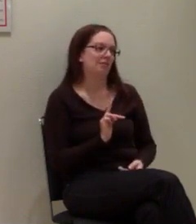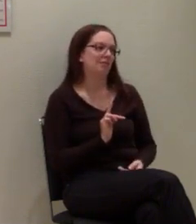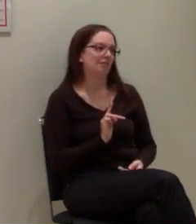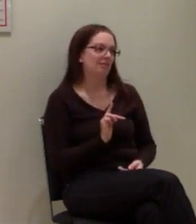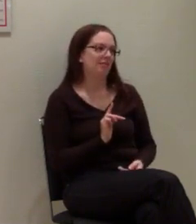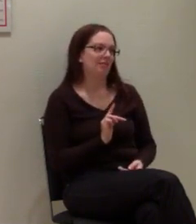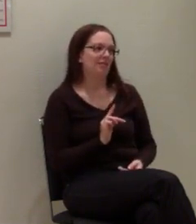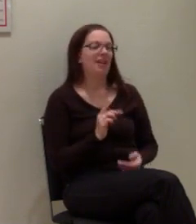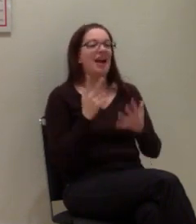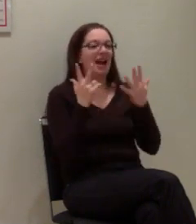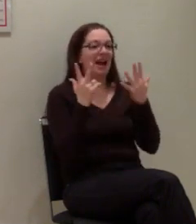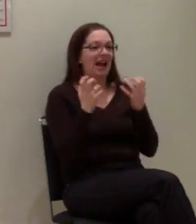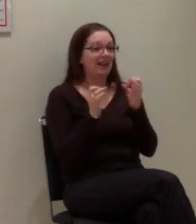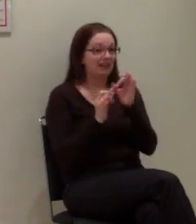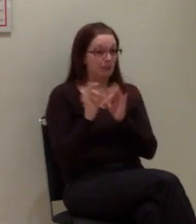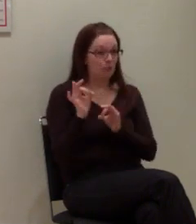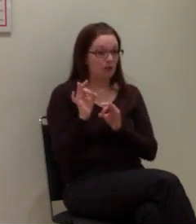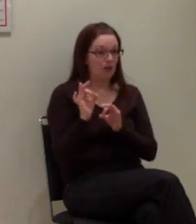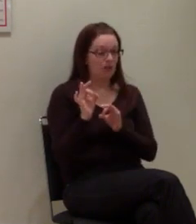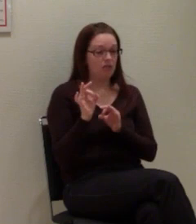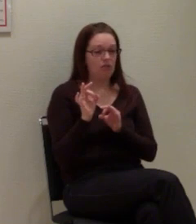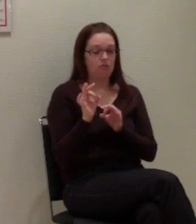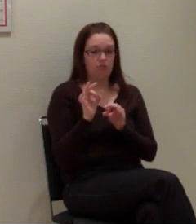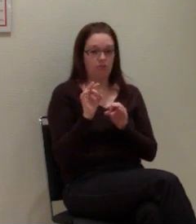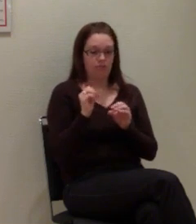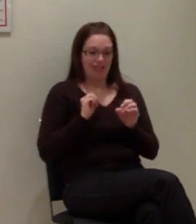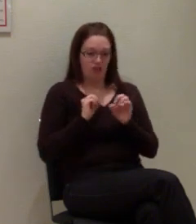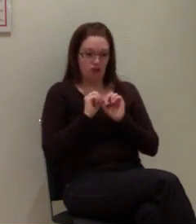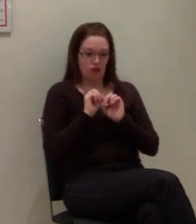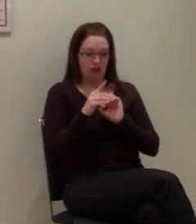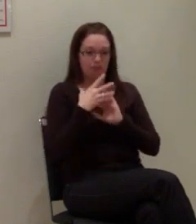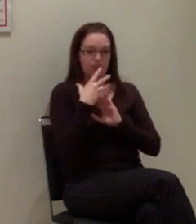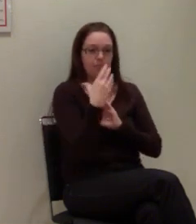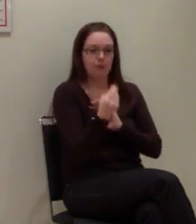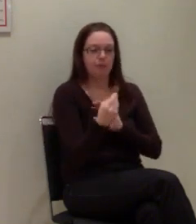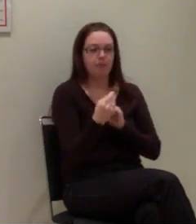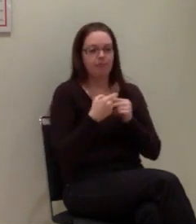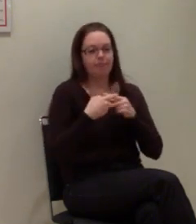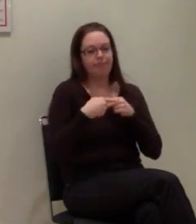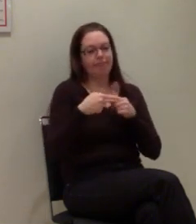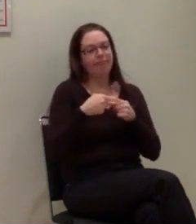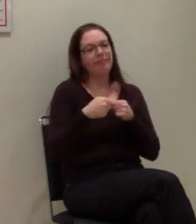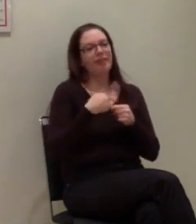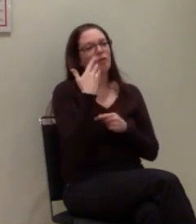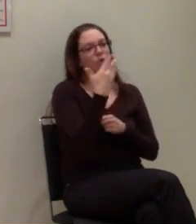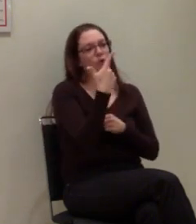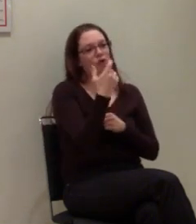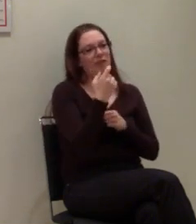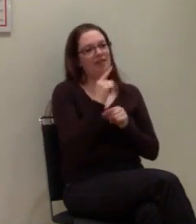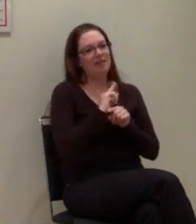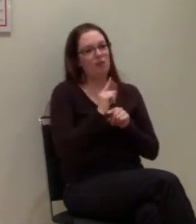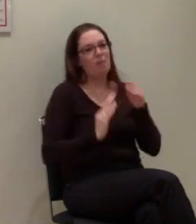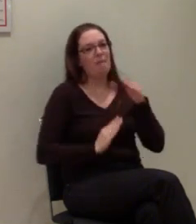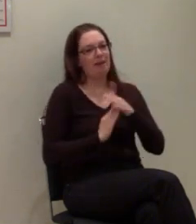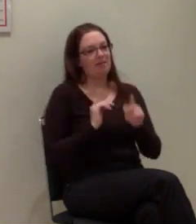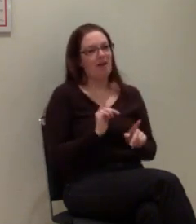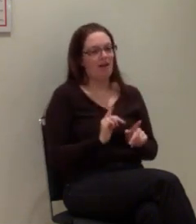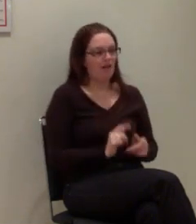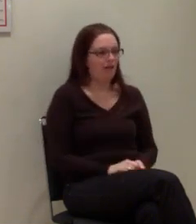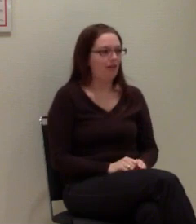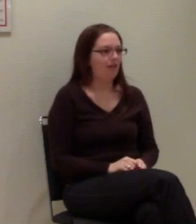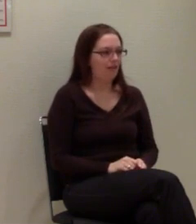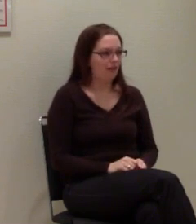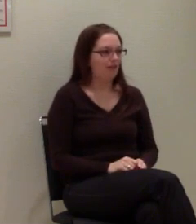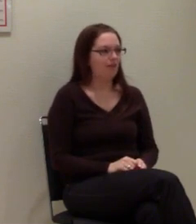der SMS in einem Zeitraum von weniger als 25 Sekunden zugestellt werden konnten. Ich finde, ist eigentlich ein ganz